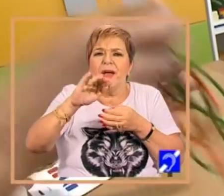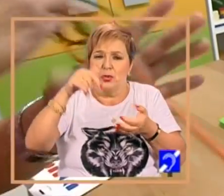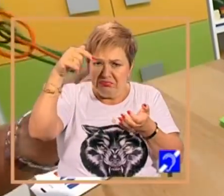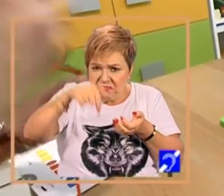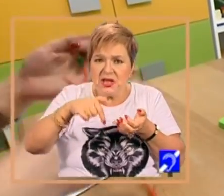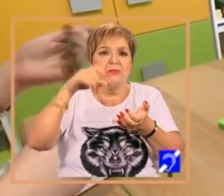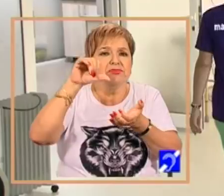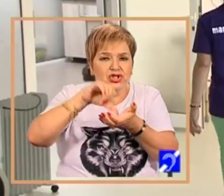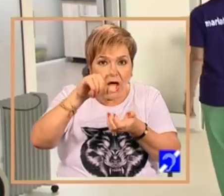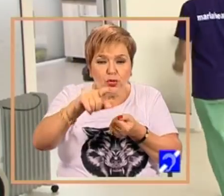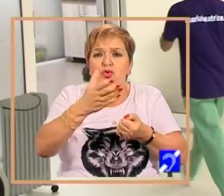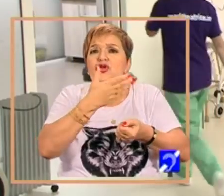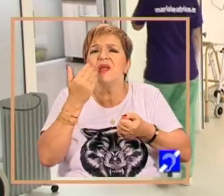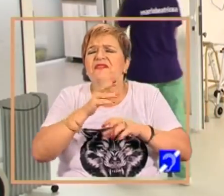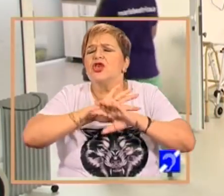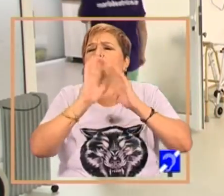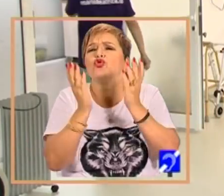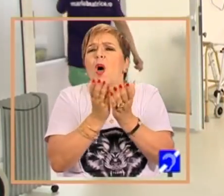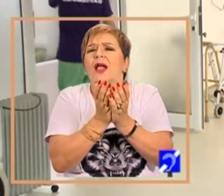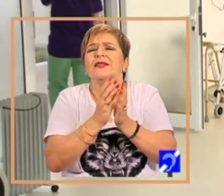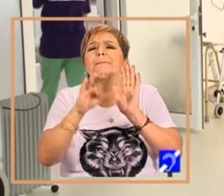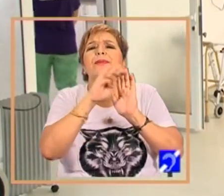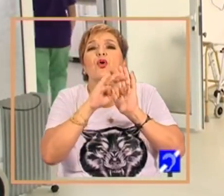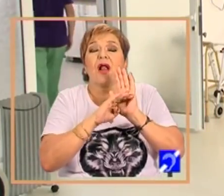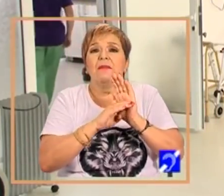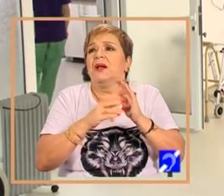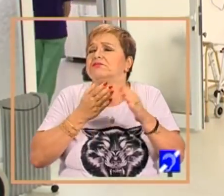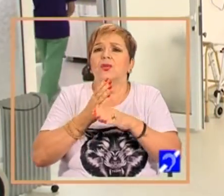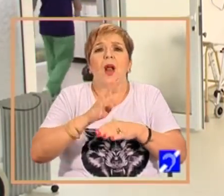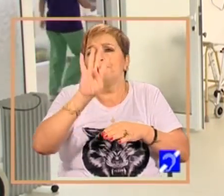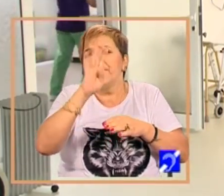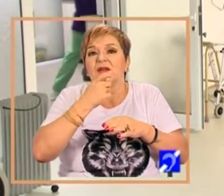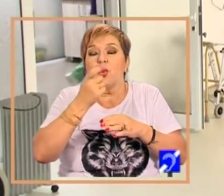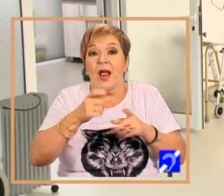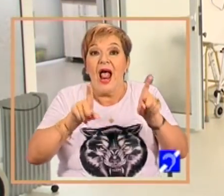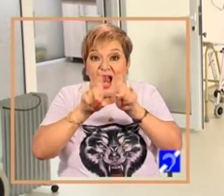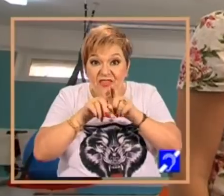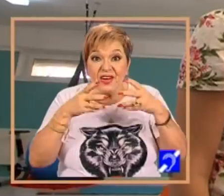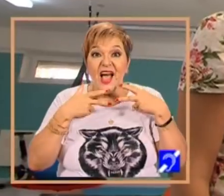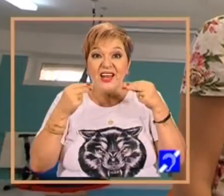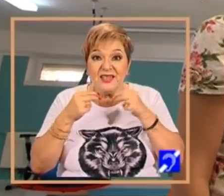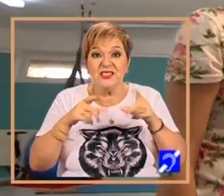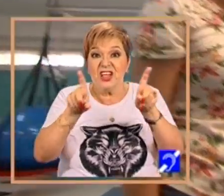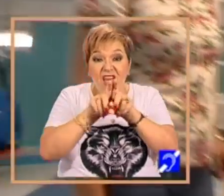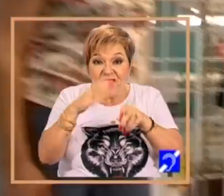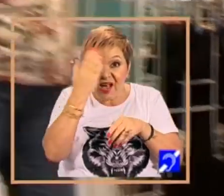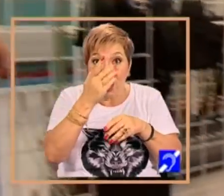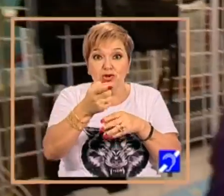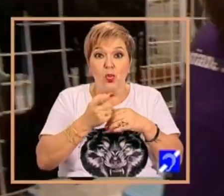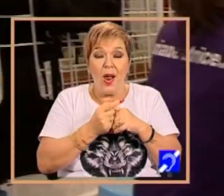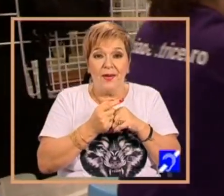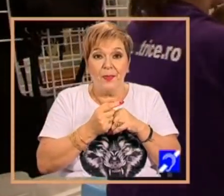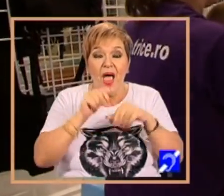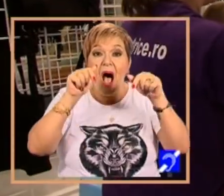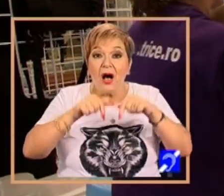și beneficiază de toate terapiele, timp de trei ore, patru ore, ca la grădiniță sau la școală. La această dată